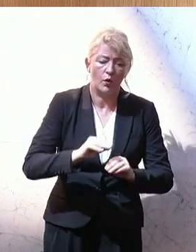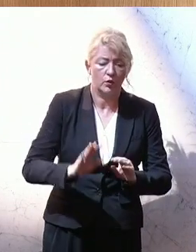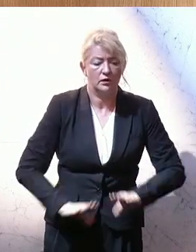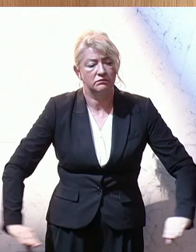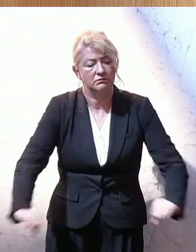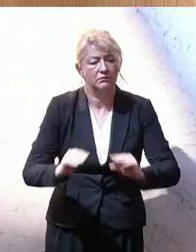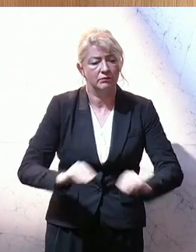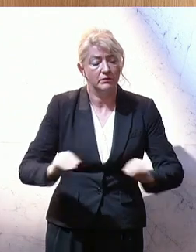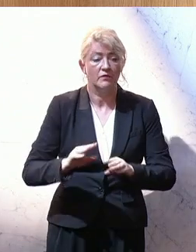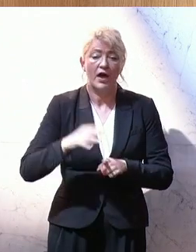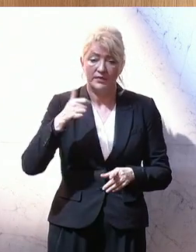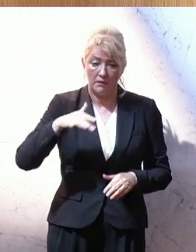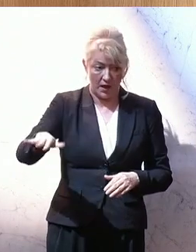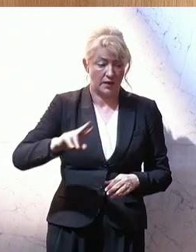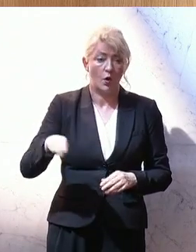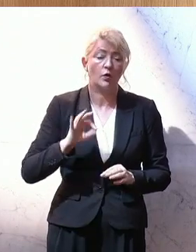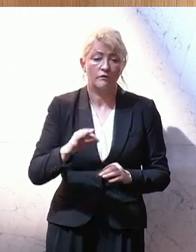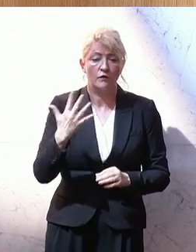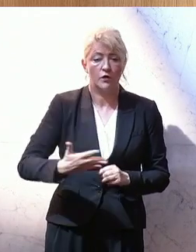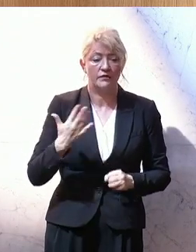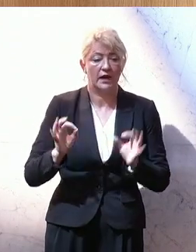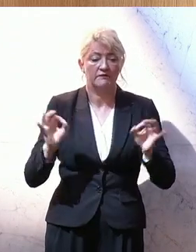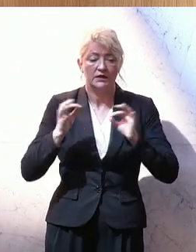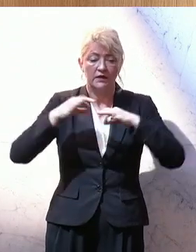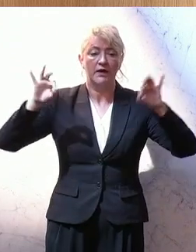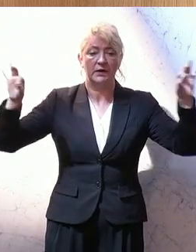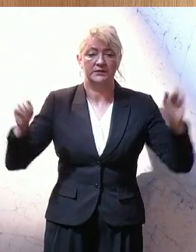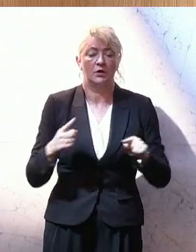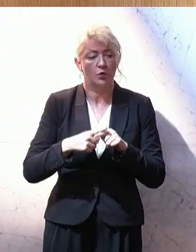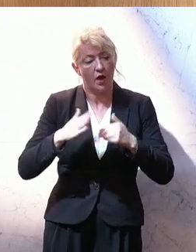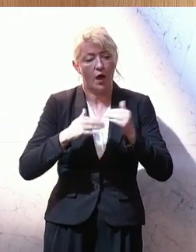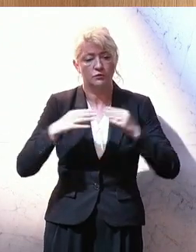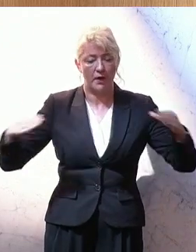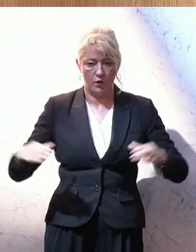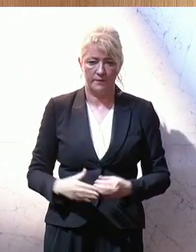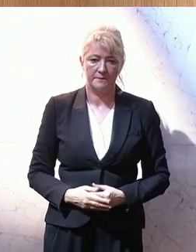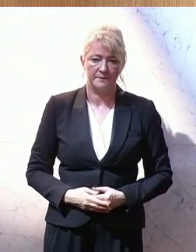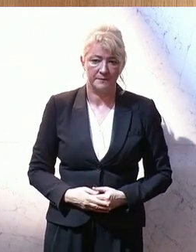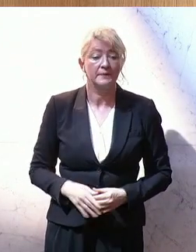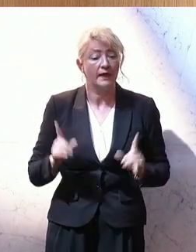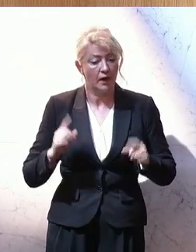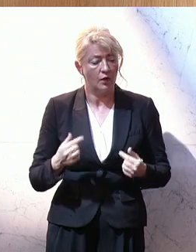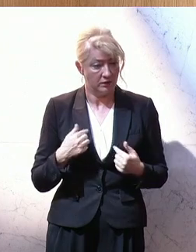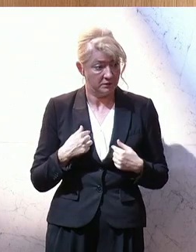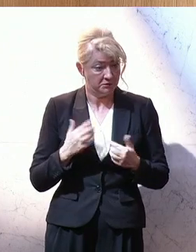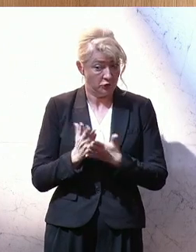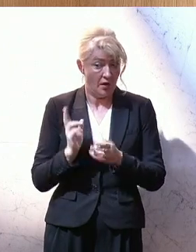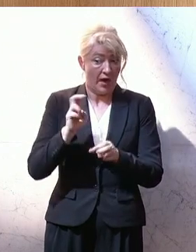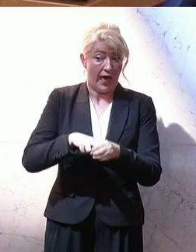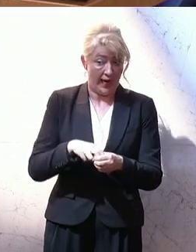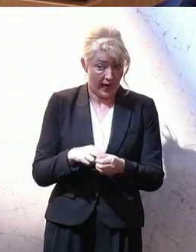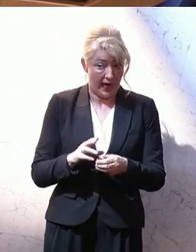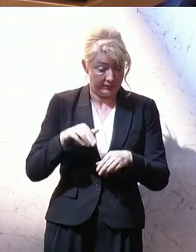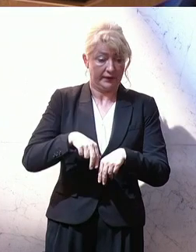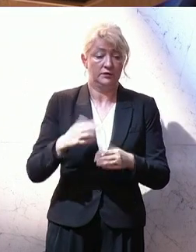eine Milliarde Euro für fünf Jahre für Qualitätsverbesserungen und den Ausbau. Und seit meinem Amtsantritt bin ich zumindest